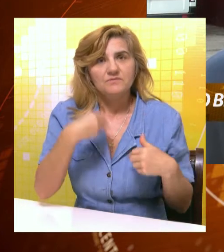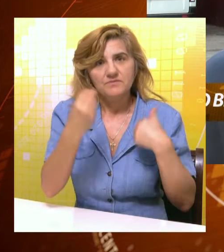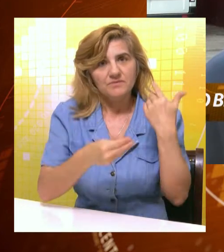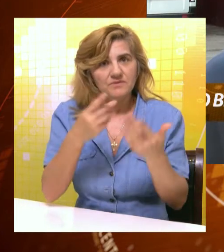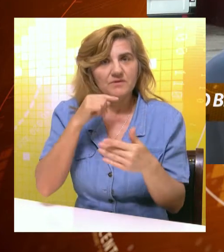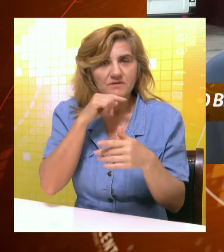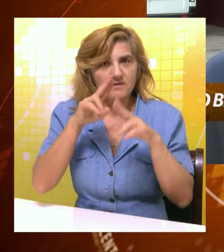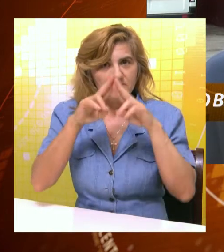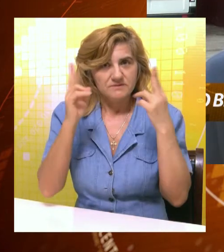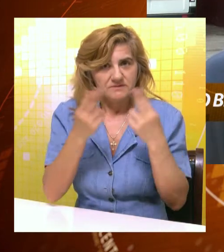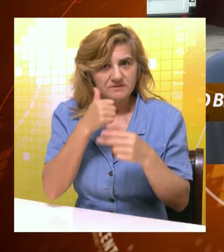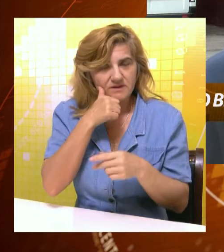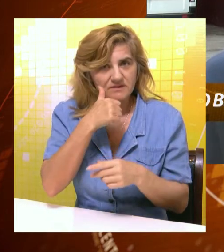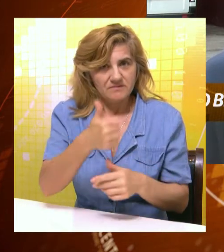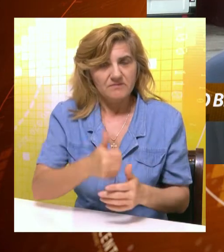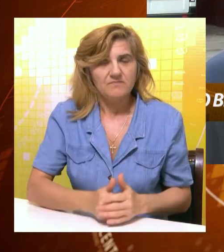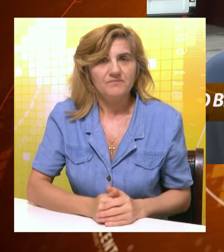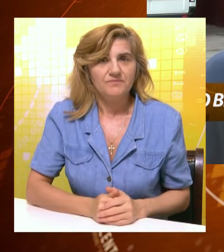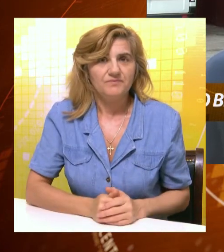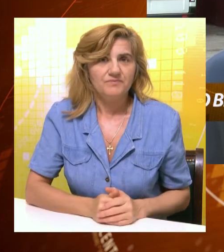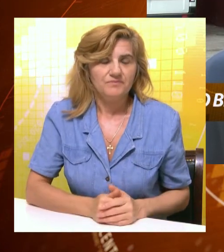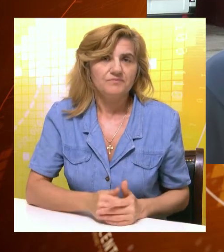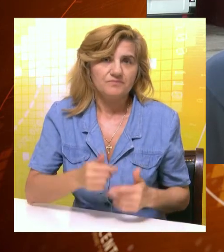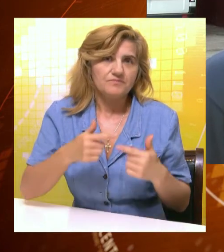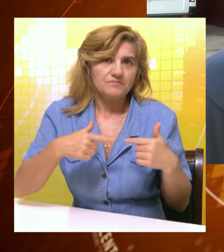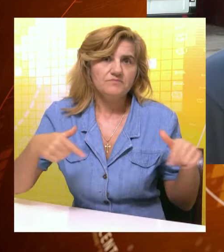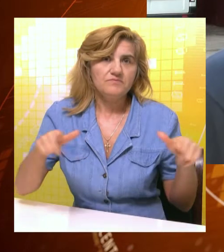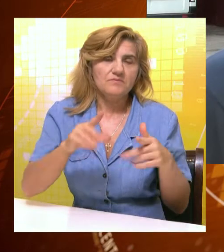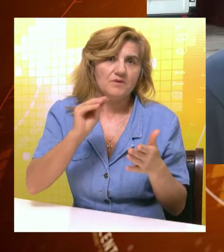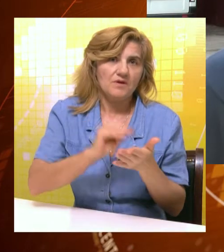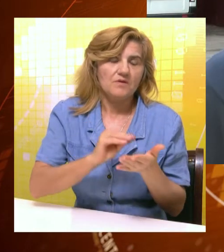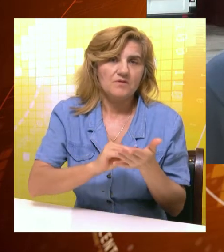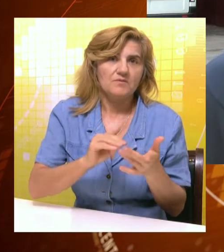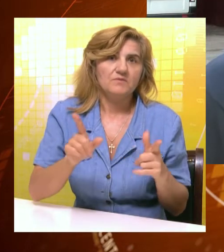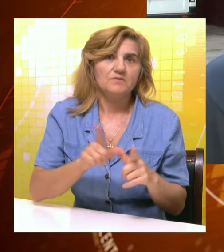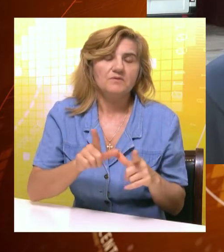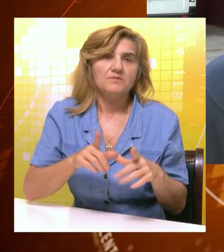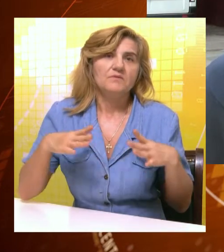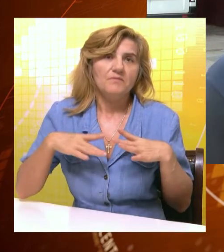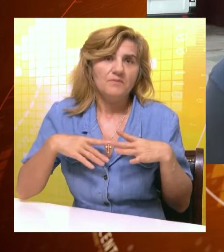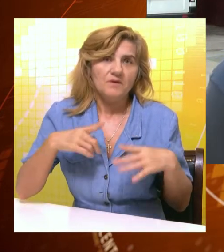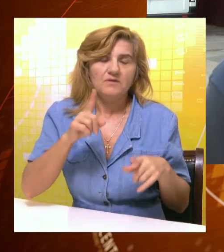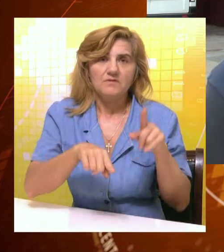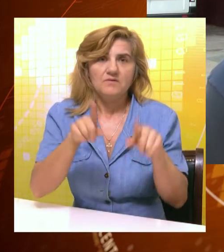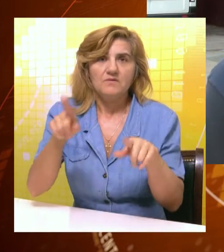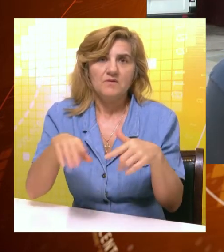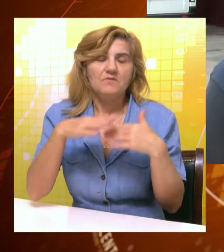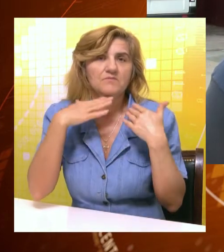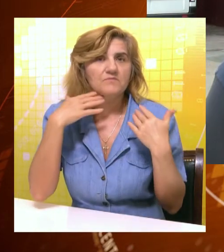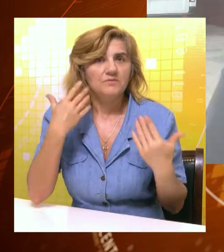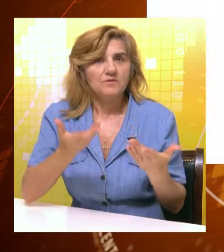Svetski dan dobrovolnih davalaca krvi koji ćemo nadam se obeležiti 14. i zahvaliti se našim najhumanijim